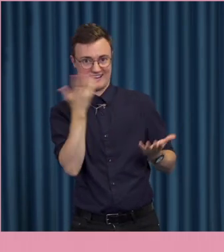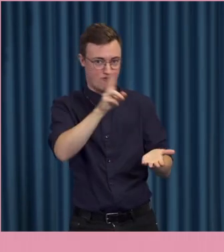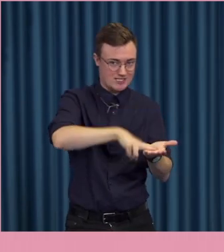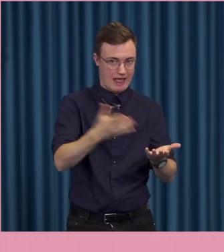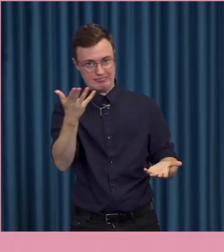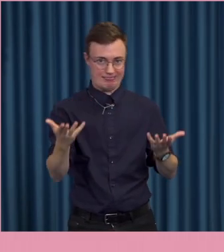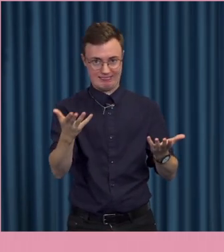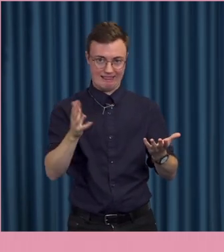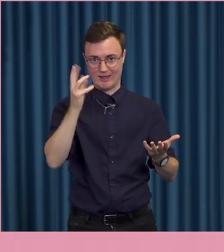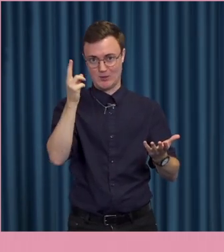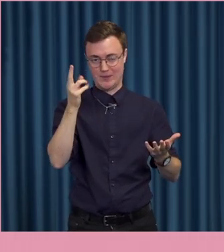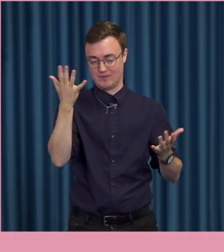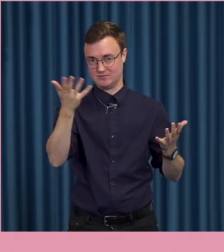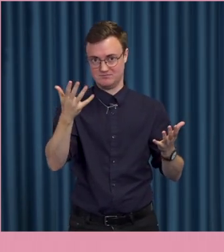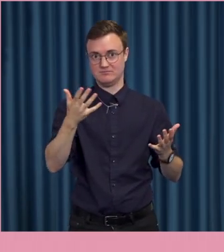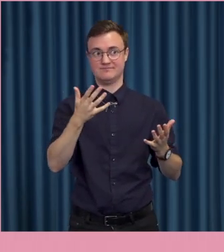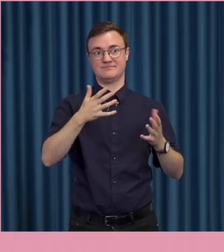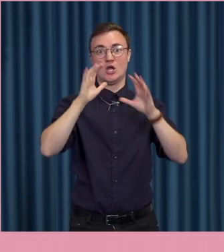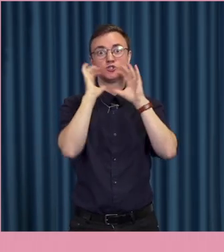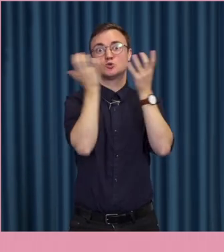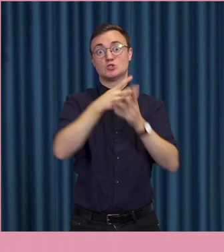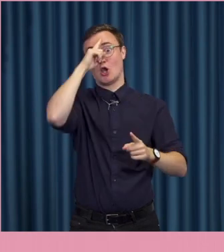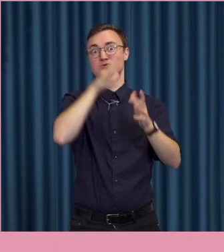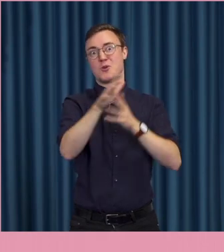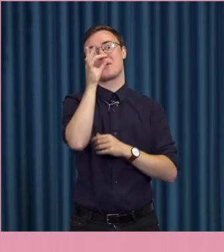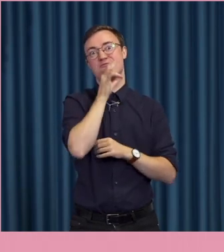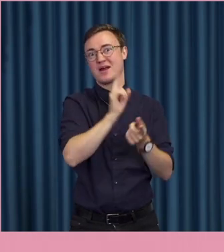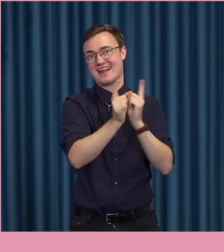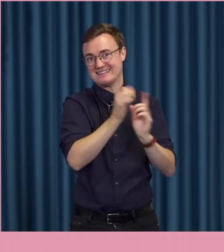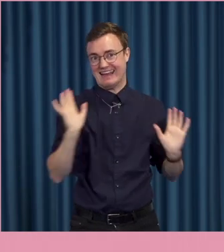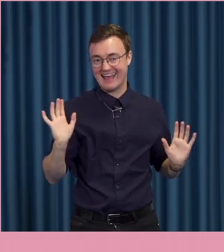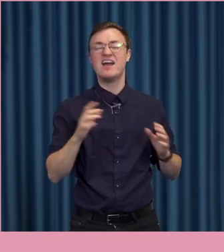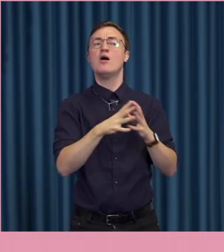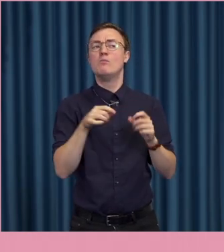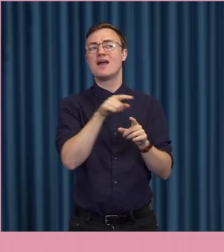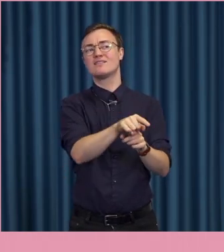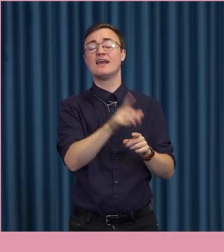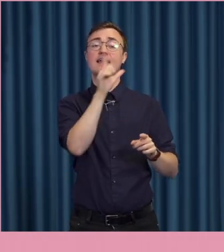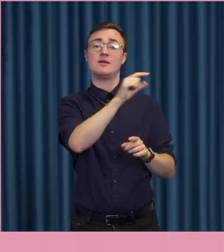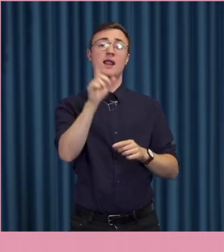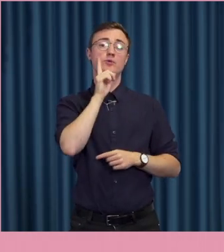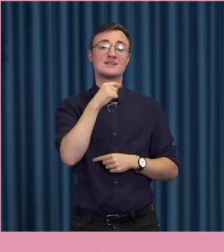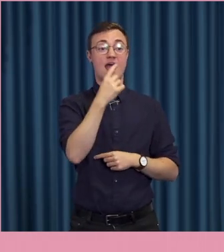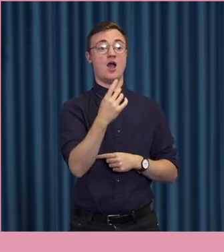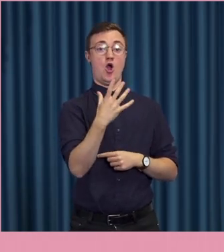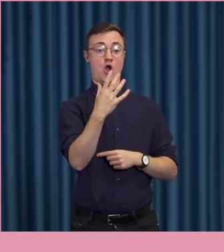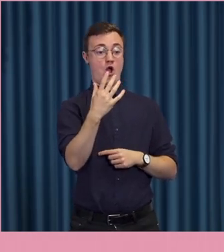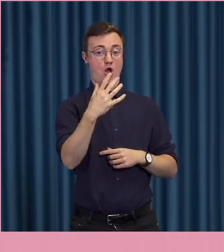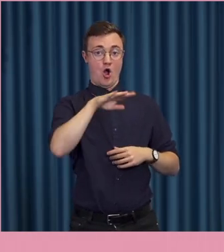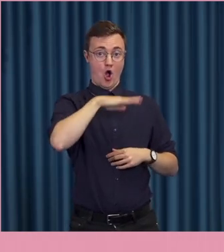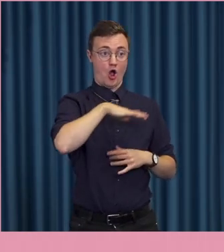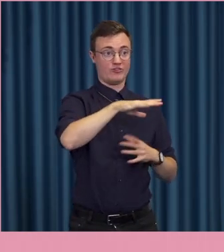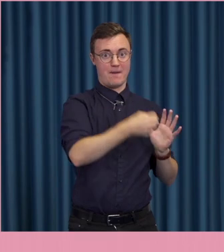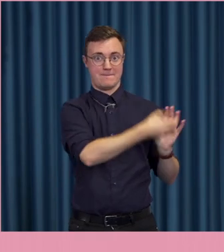Det här är ju någon slags socialpsykologisk fråga mer än en... Men man brukar ibland säga att hat föder hat. Så att om man